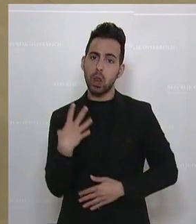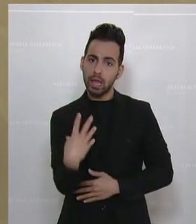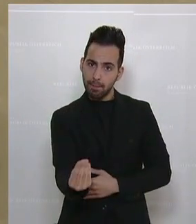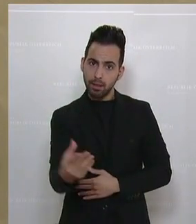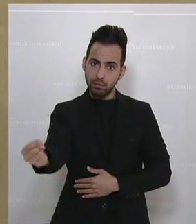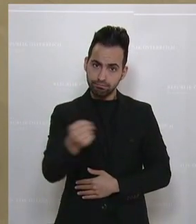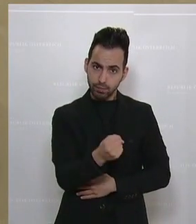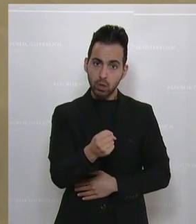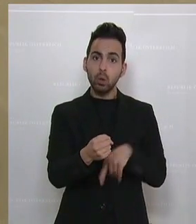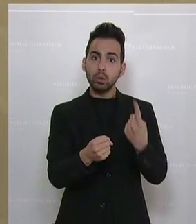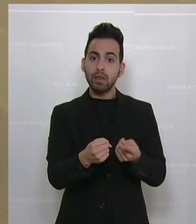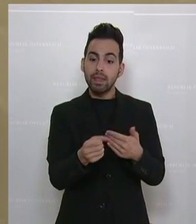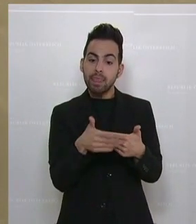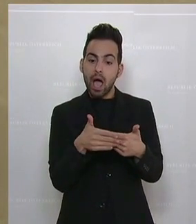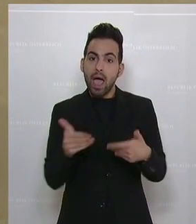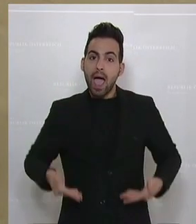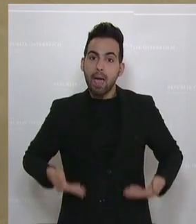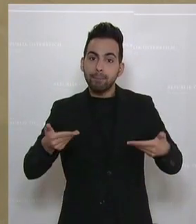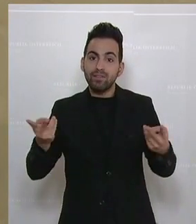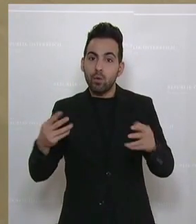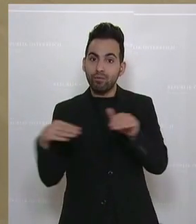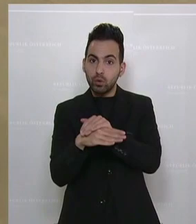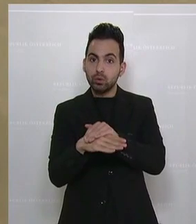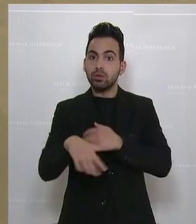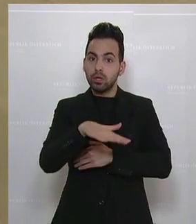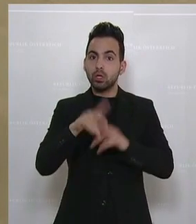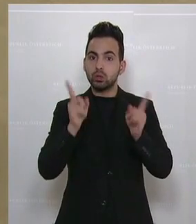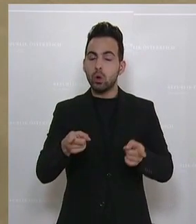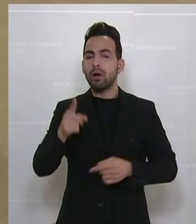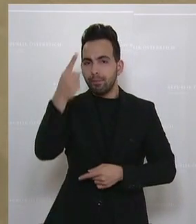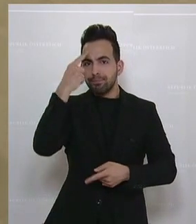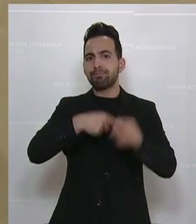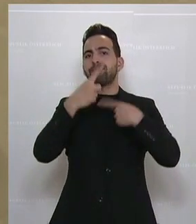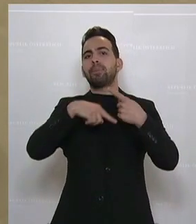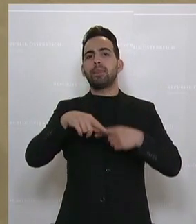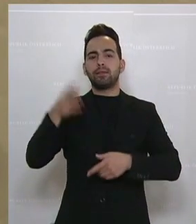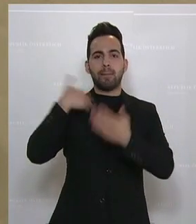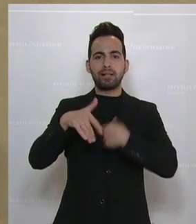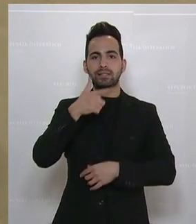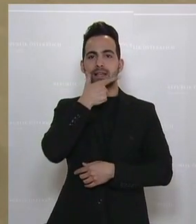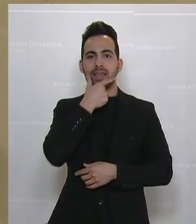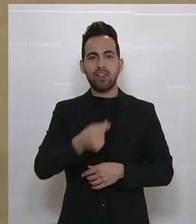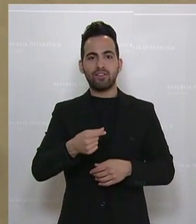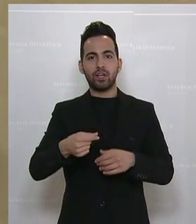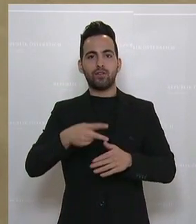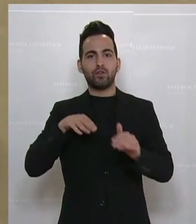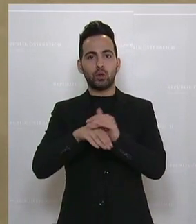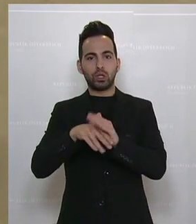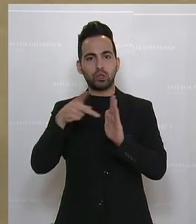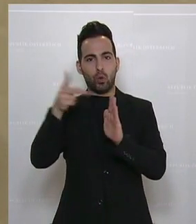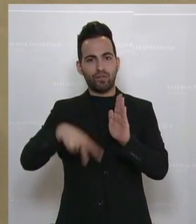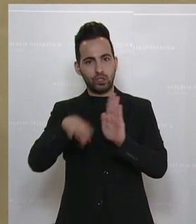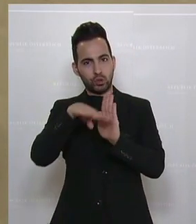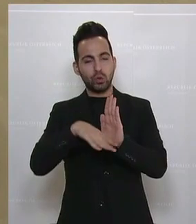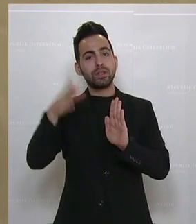am möglichst nahe an der Heimat. Besinnen wir uns zurück auf die Ideale der Genfer Flüchtlingskonvention, wozu,